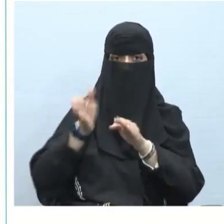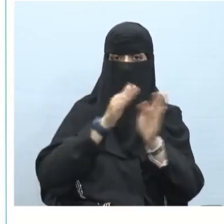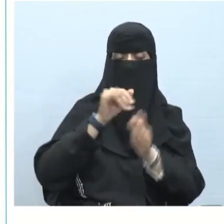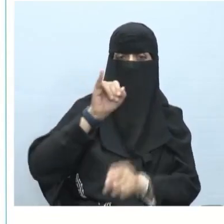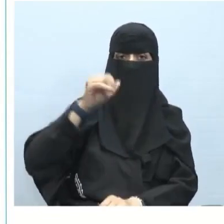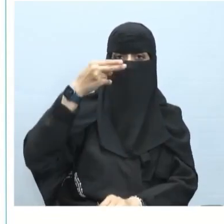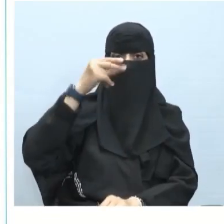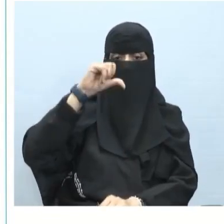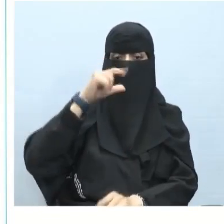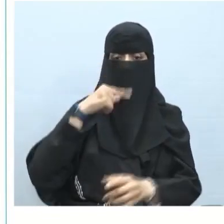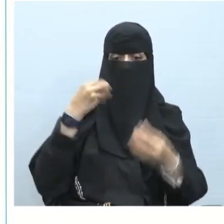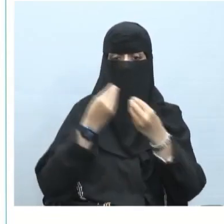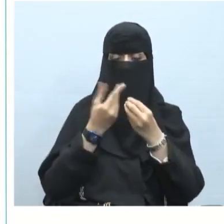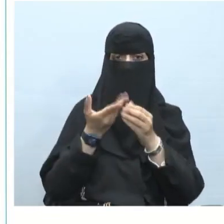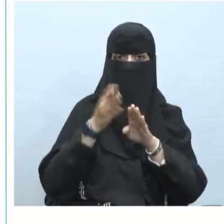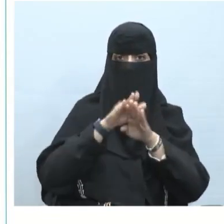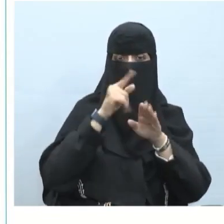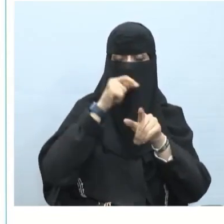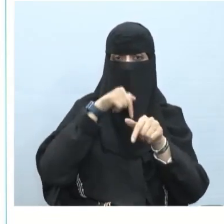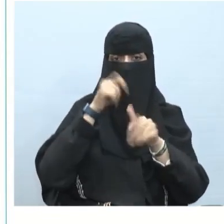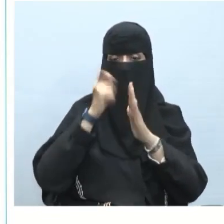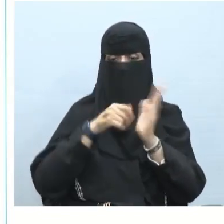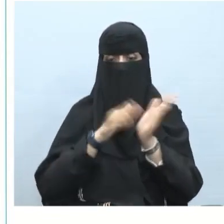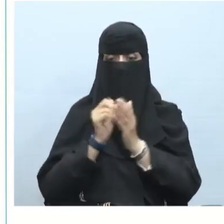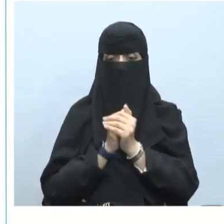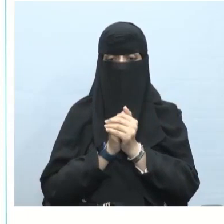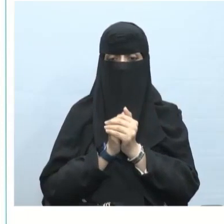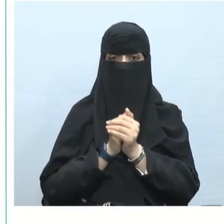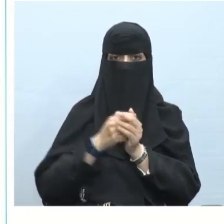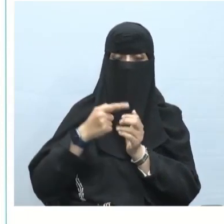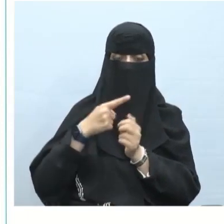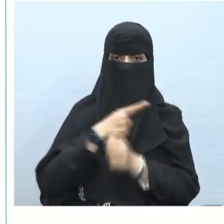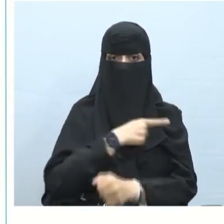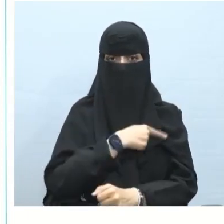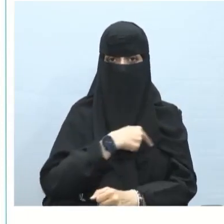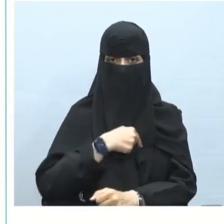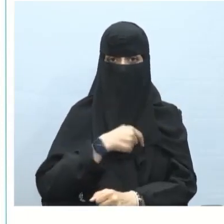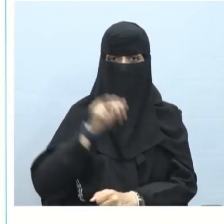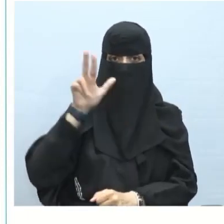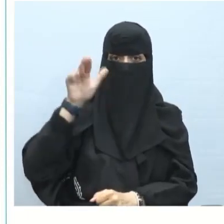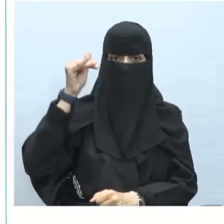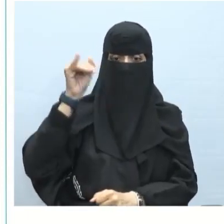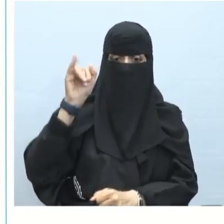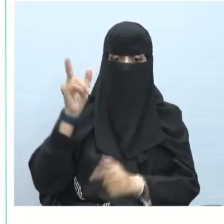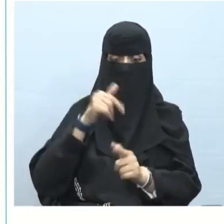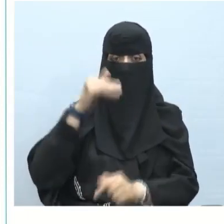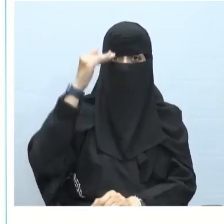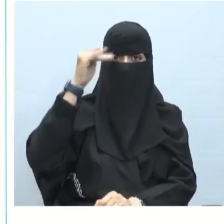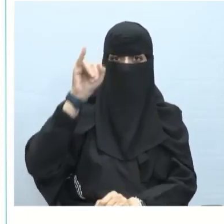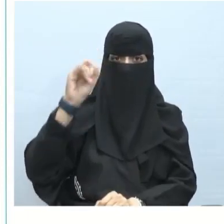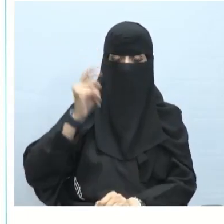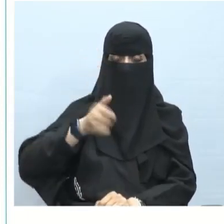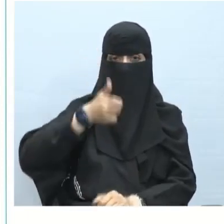الصلاة اشتركت معها في الحكم سميت الخمر خمرا لأنها